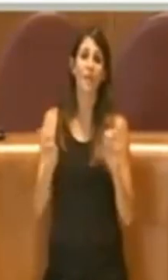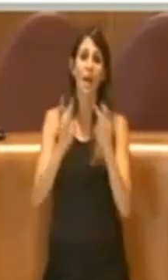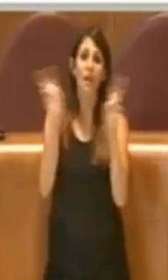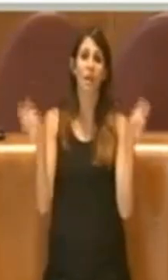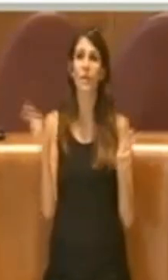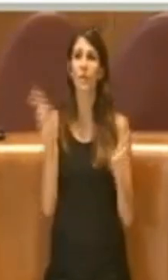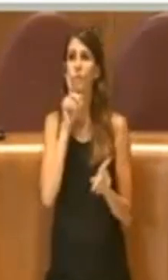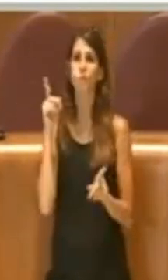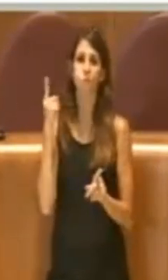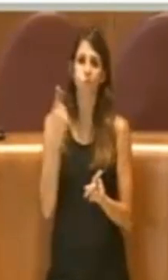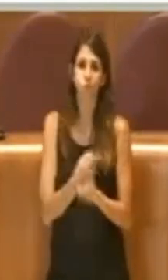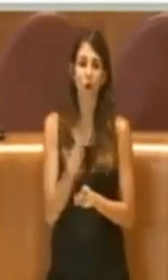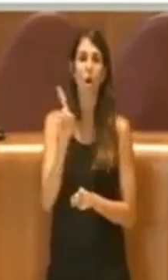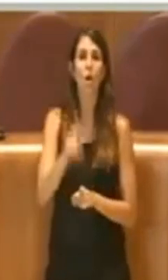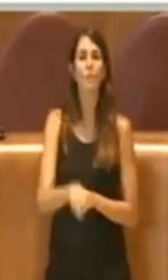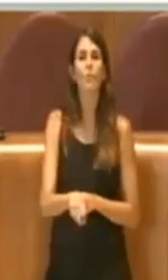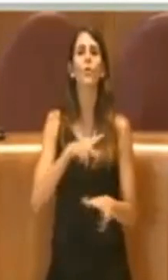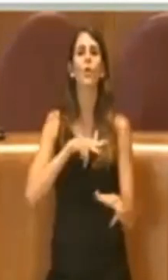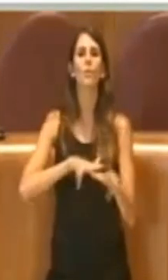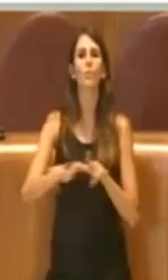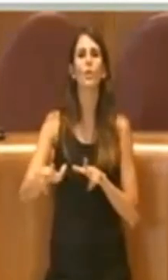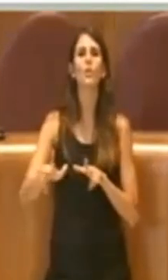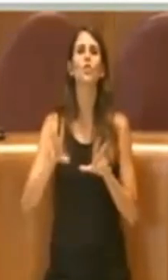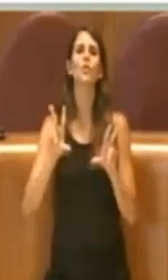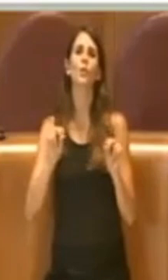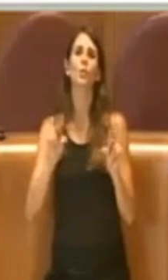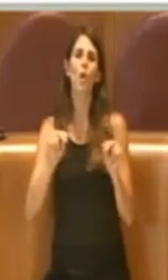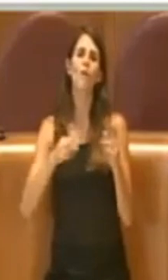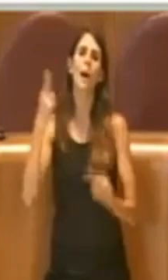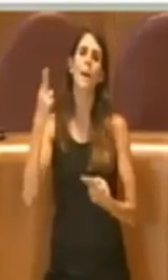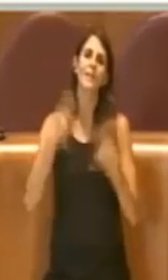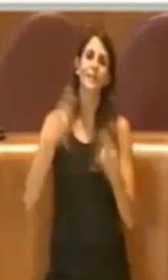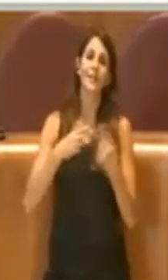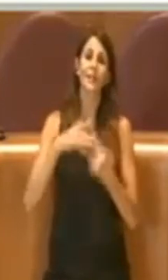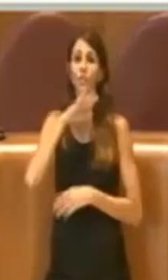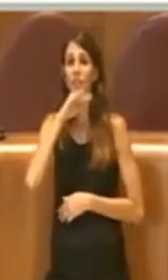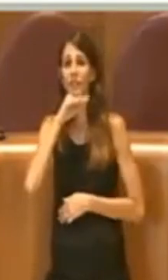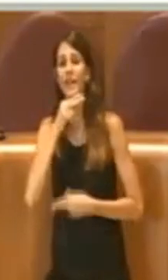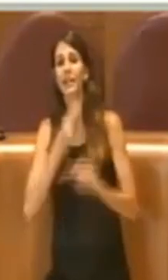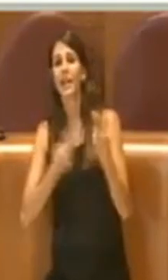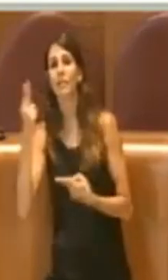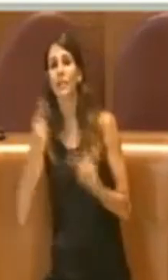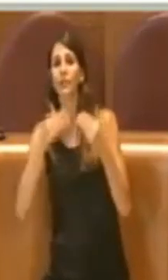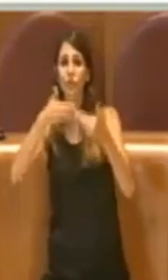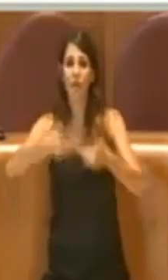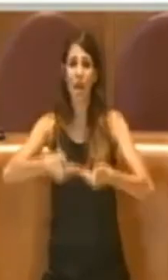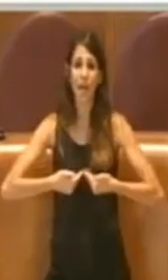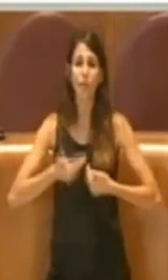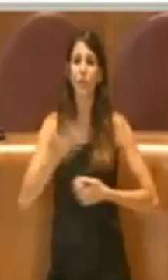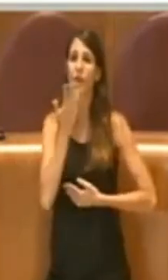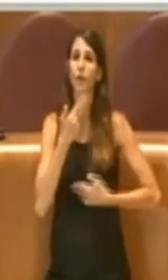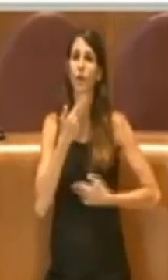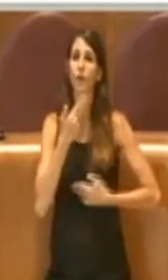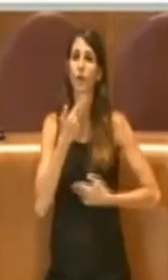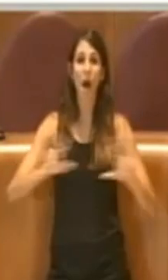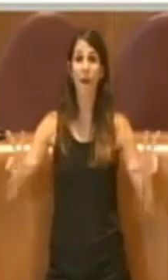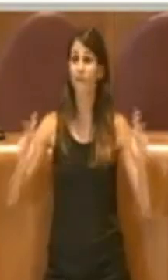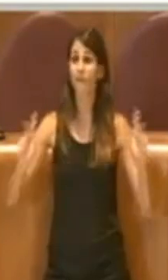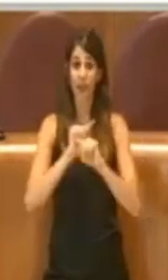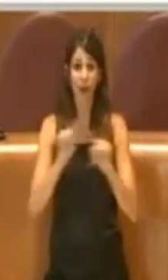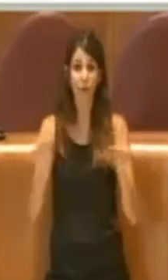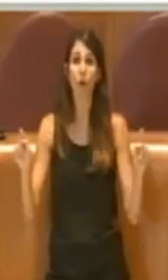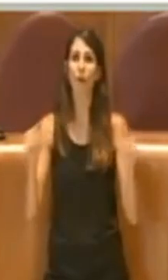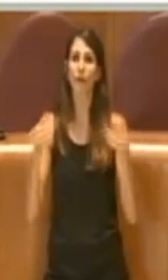municipio nella vecchia amministrazione, nella nuova amministrazione, ci ha dato una mano per portare questa voce anche in Campidoglio,